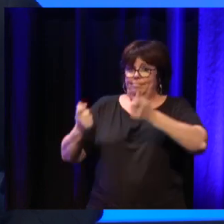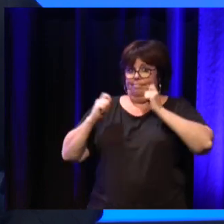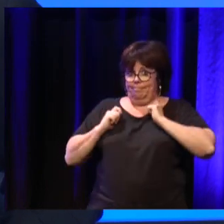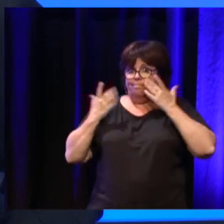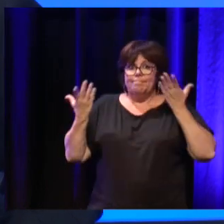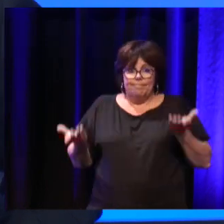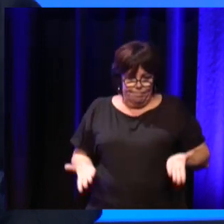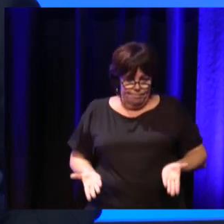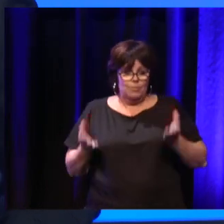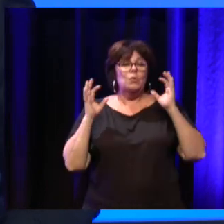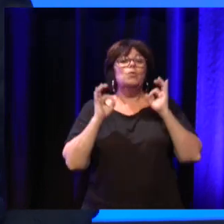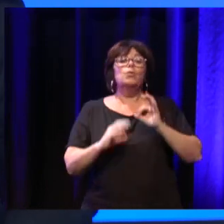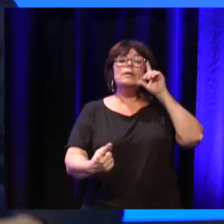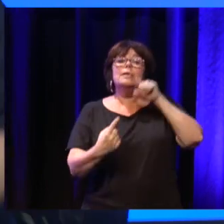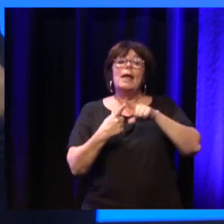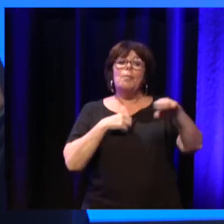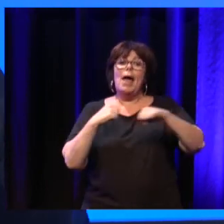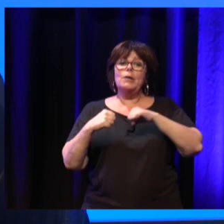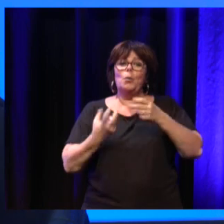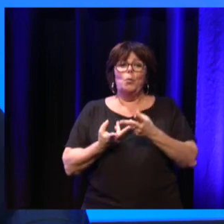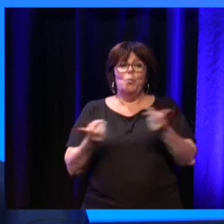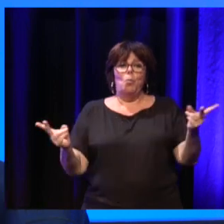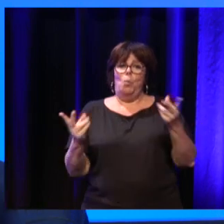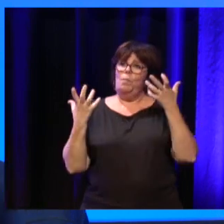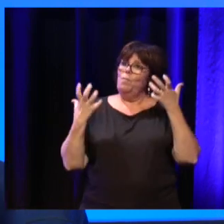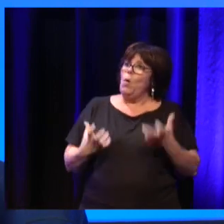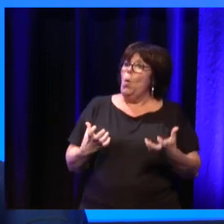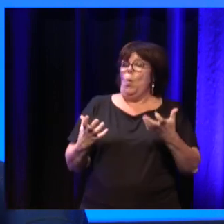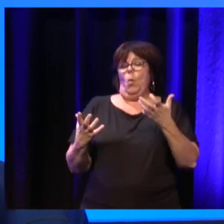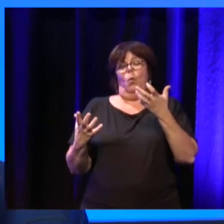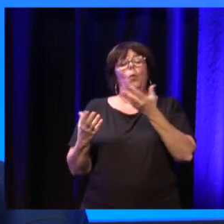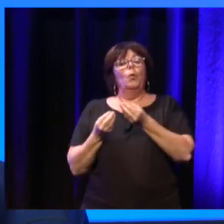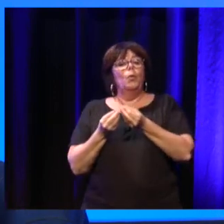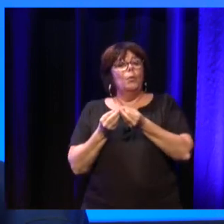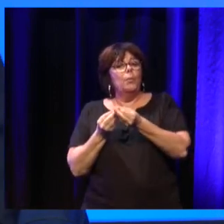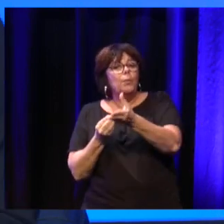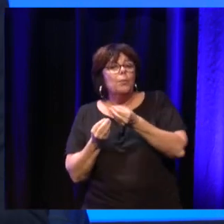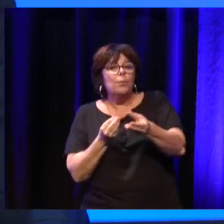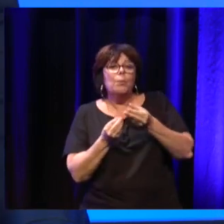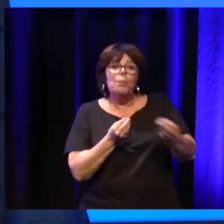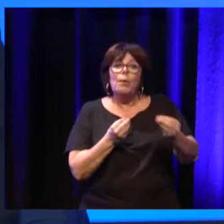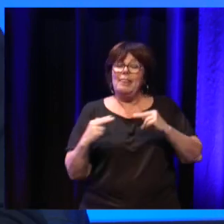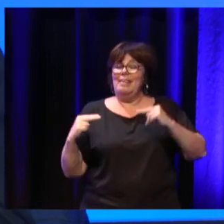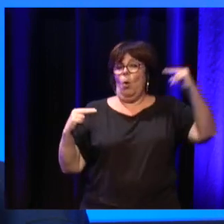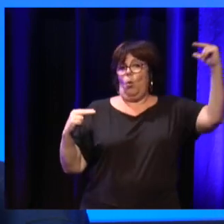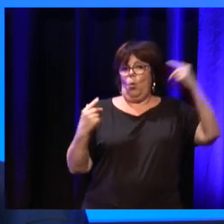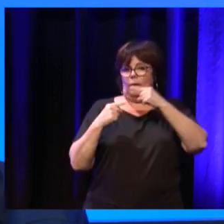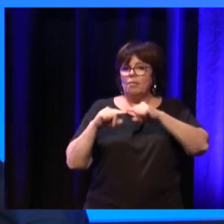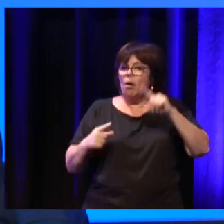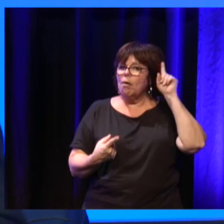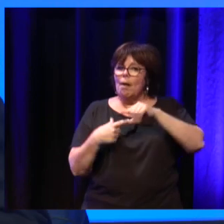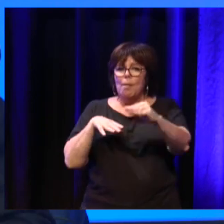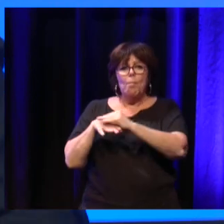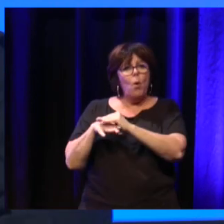à l'agenda de l'action publique, on voulait s'intéresser à différents niveaux de l'action publique et on verra effectivement le national tout à l'heure. Mais on va